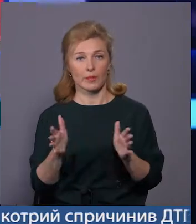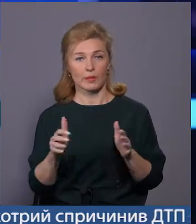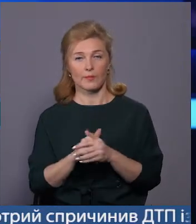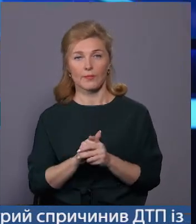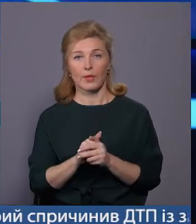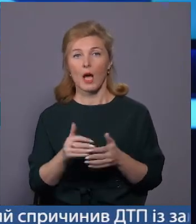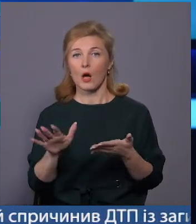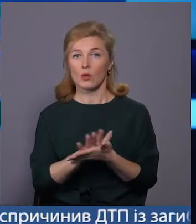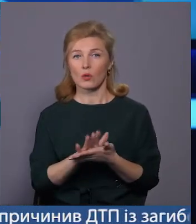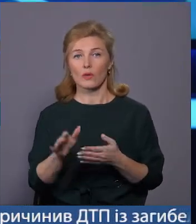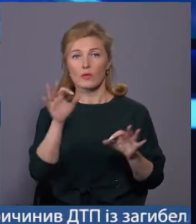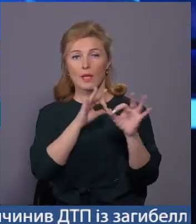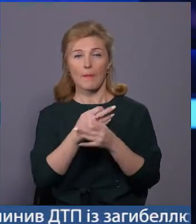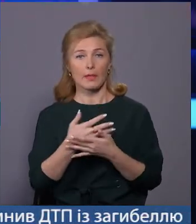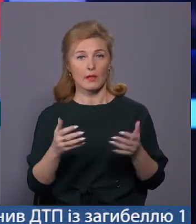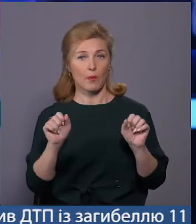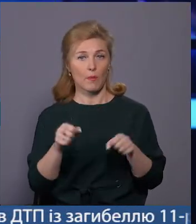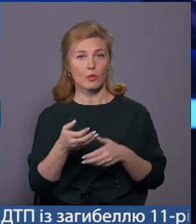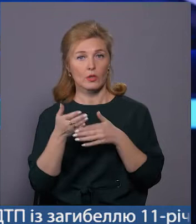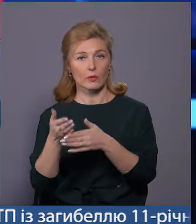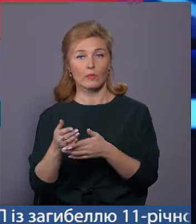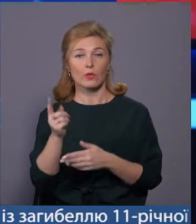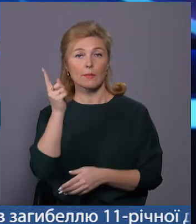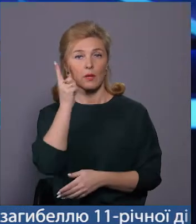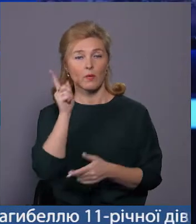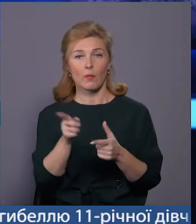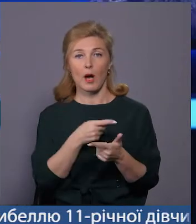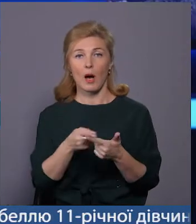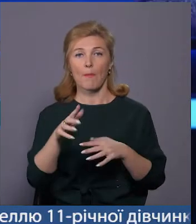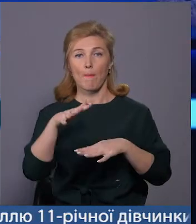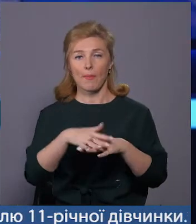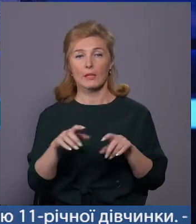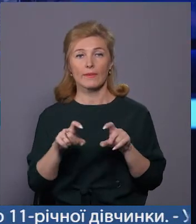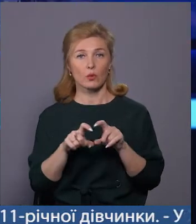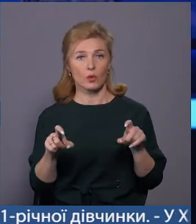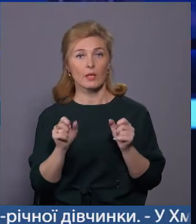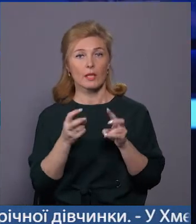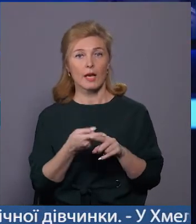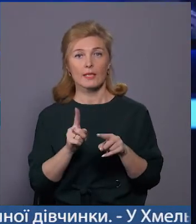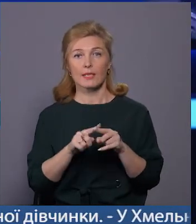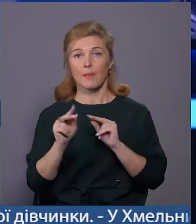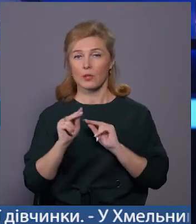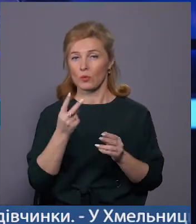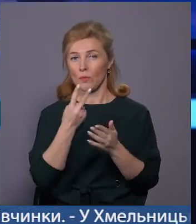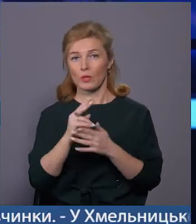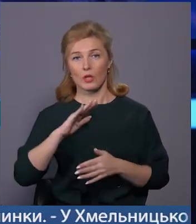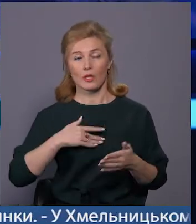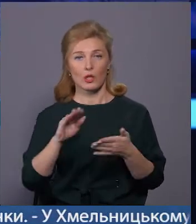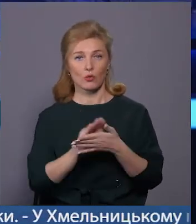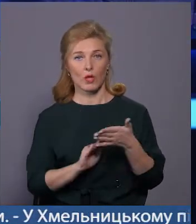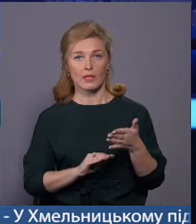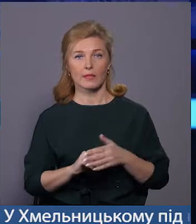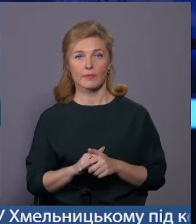Розрахуватись за медикаменти можна за допомогою смартфона або банківської картки. Як це працює, бачила Ірина Муляр.